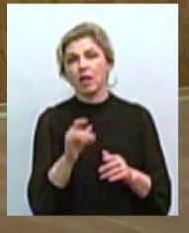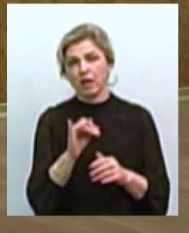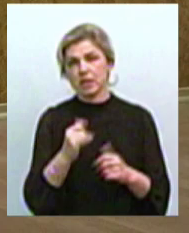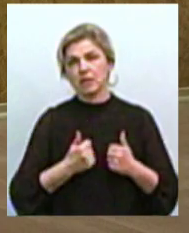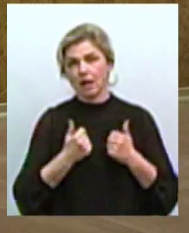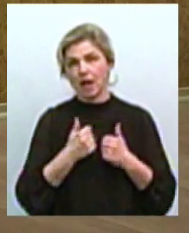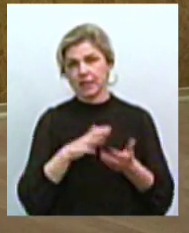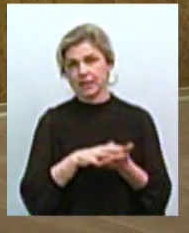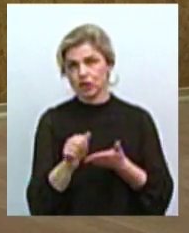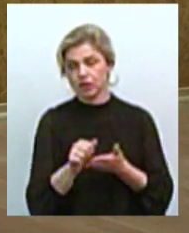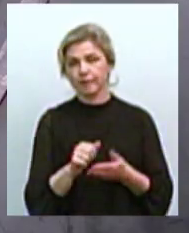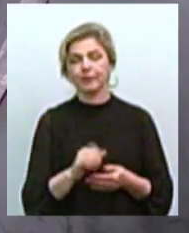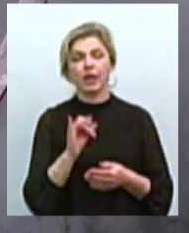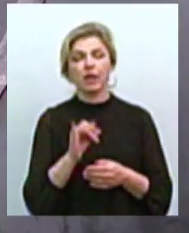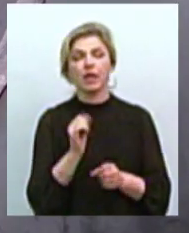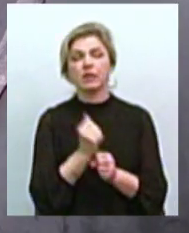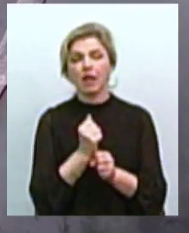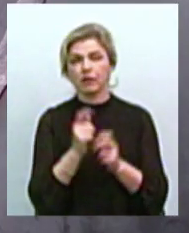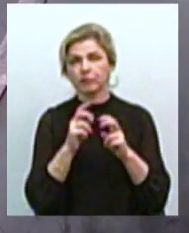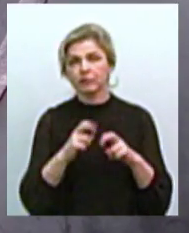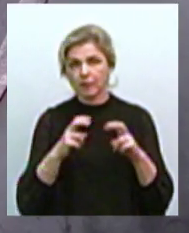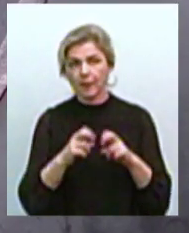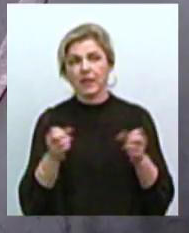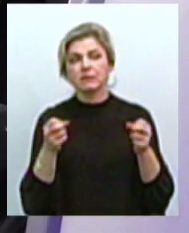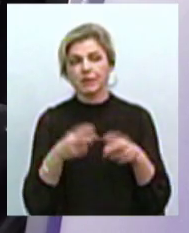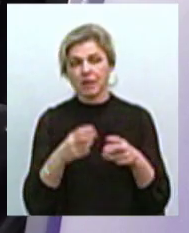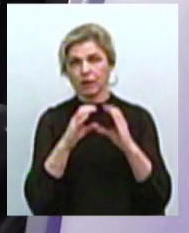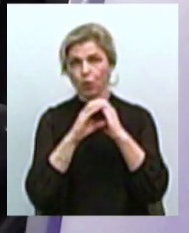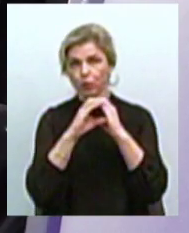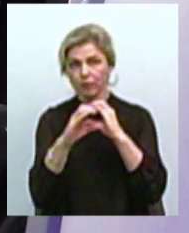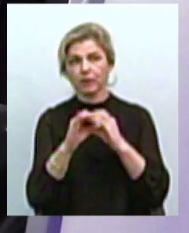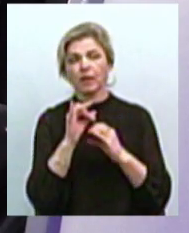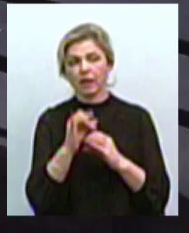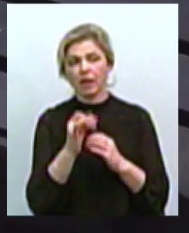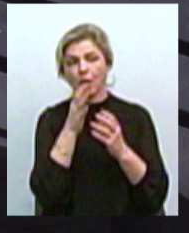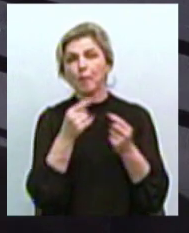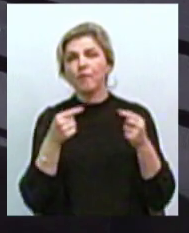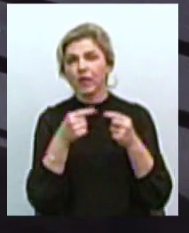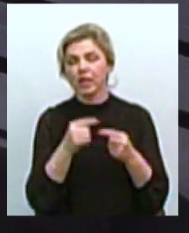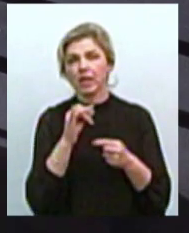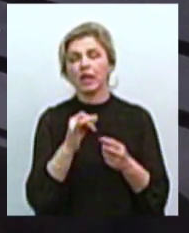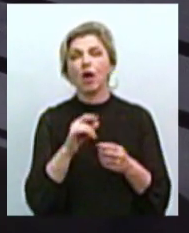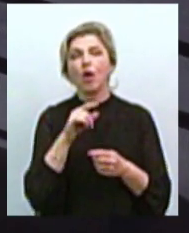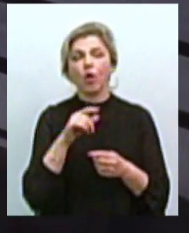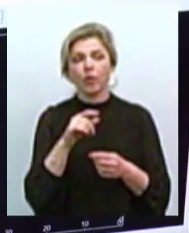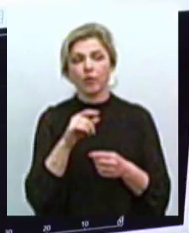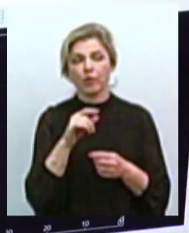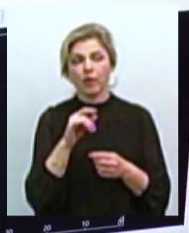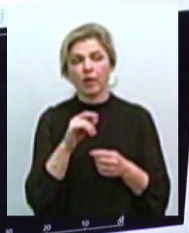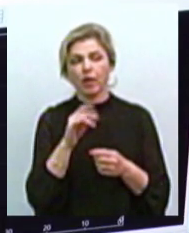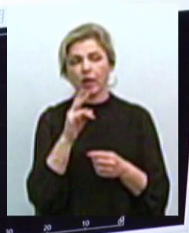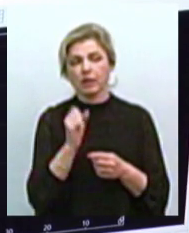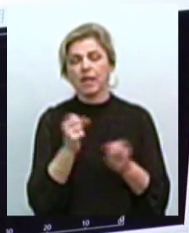Відстріл проводять у спеціальному гідравлічному кулеуловлювачі. Перевіряють на збіг у місцевій та всеукраїнській гільзотеці на